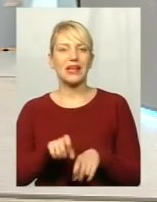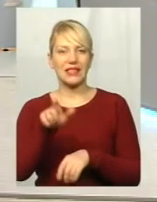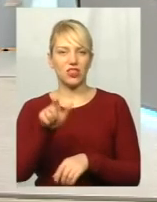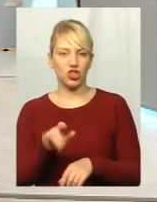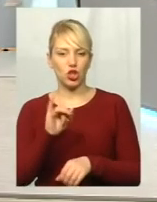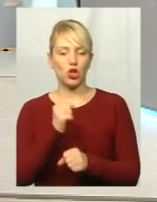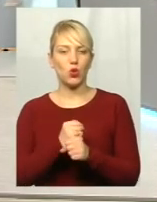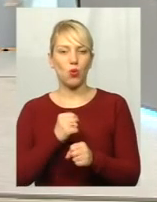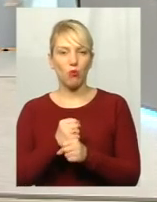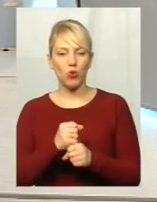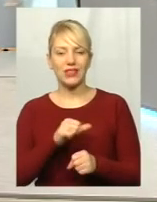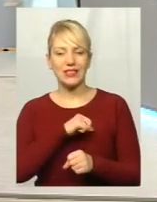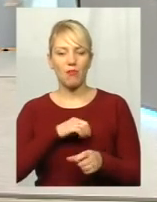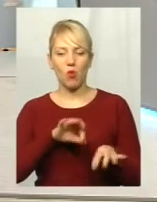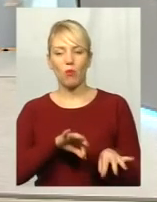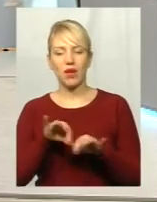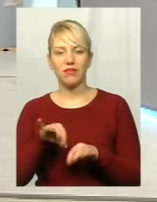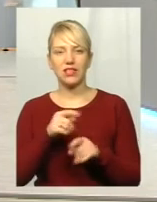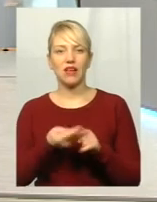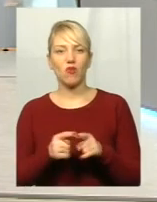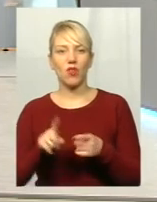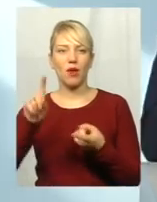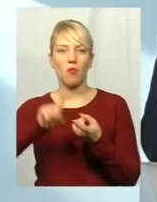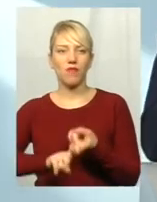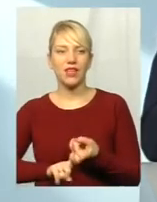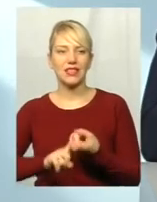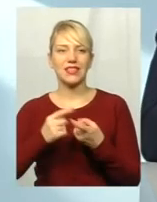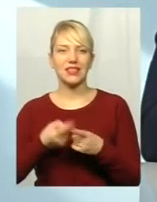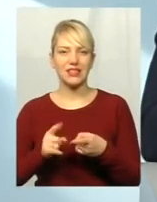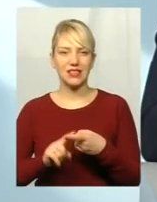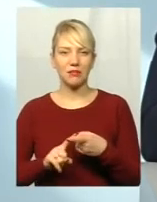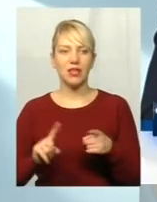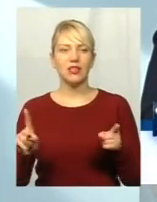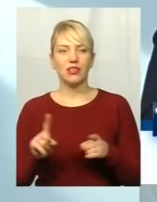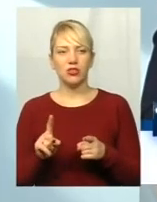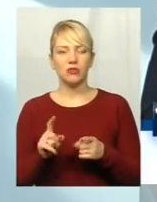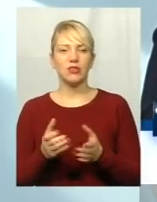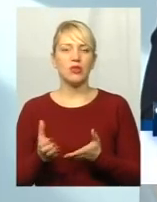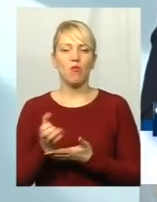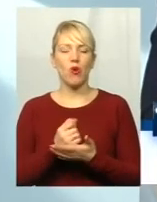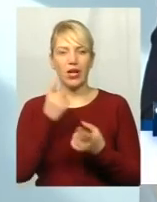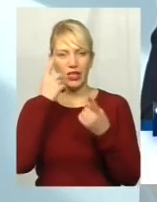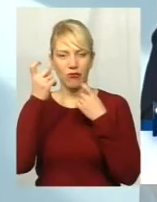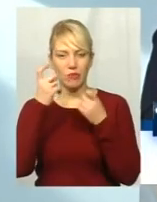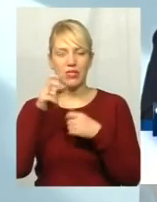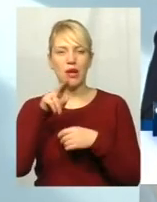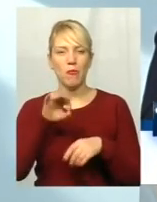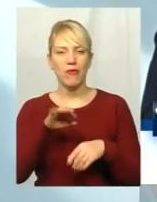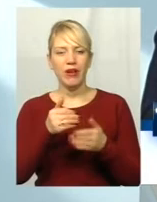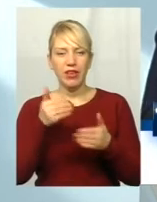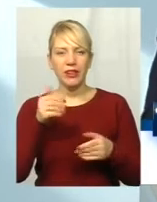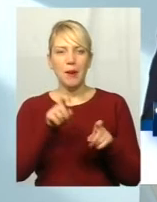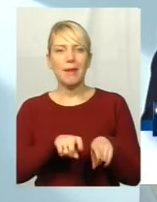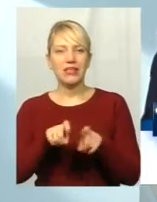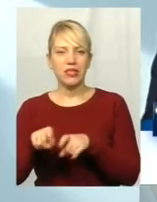перевізника вона також пов'язана зі збором інформації безпосередньо від пасажирів. Якщо